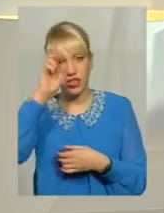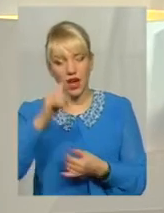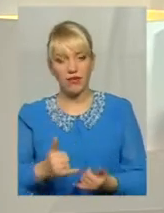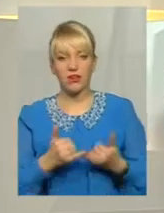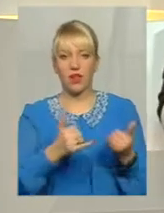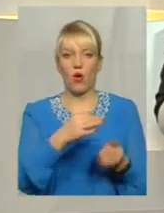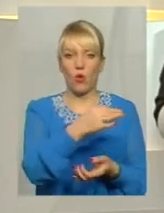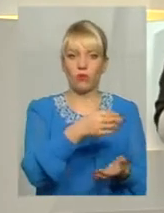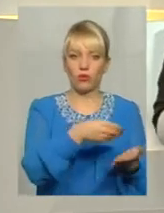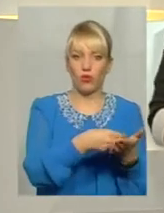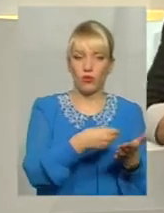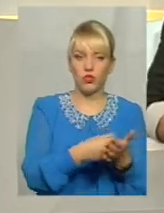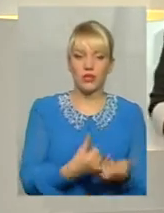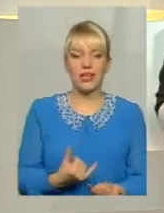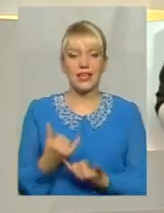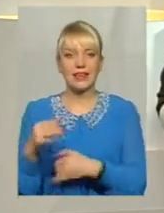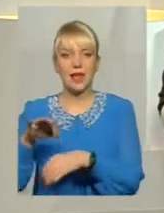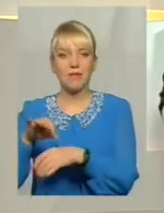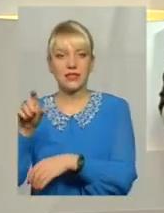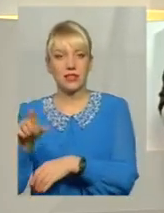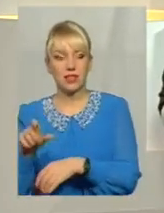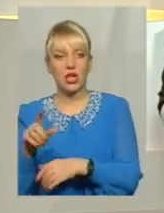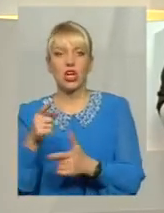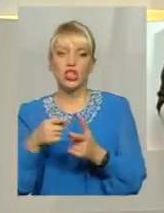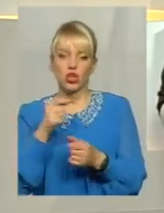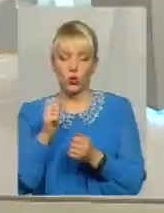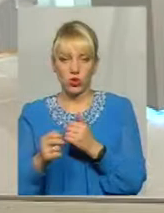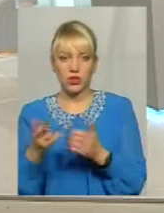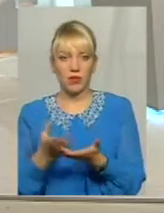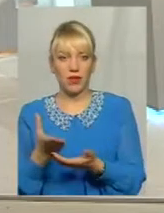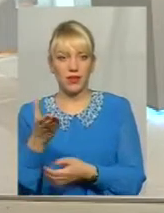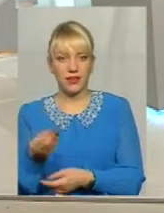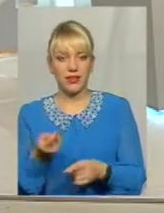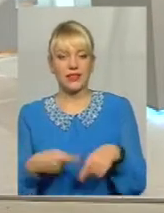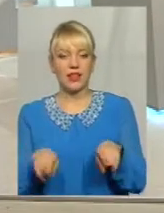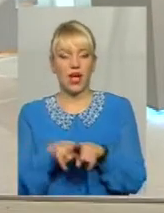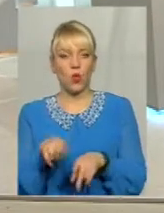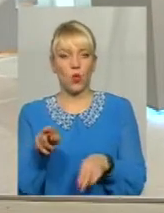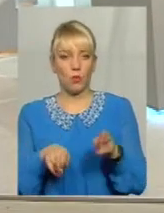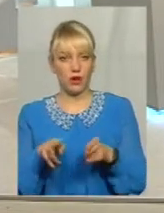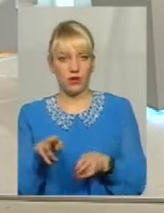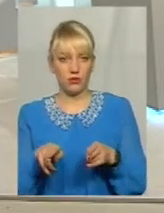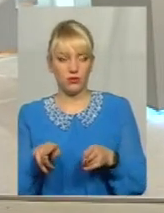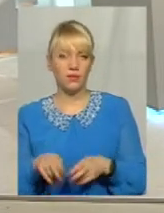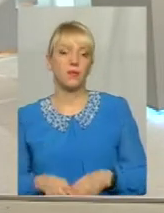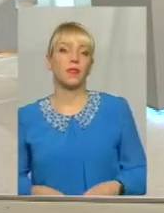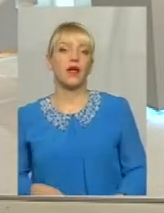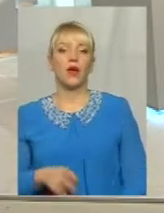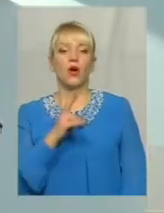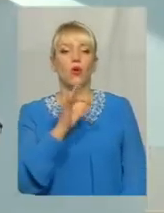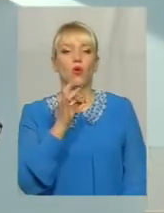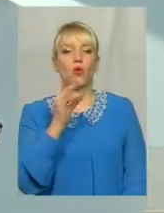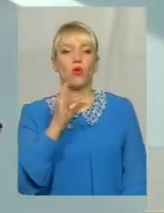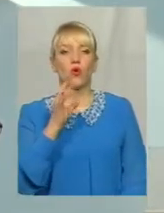Чи кожному потрібно платити за таку операцію? Зрозуміло Запитання Коронографія –